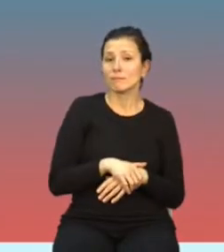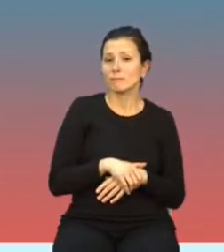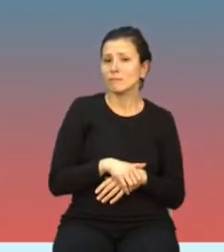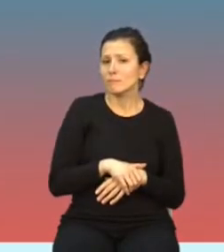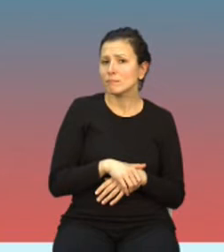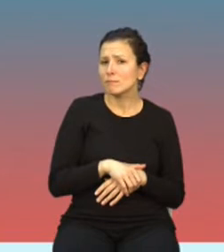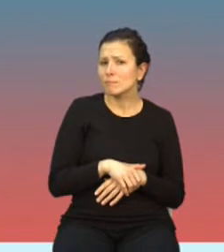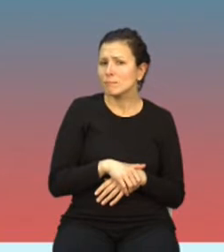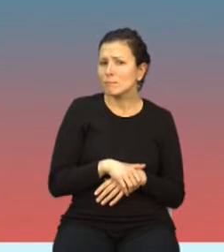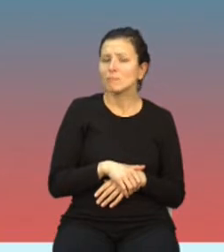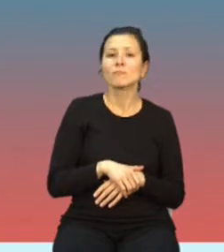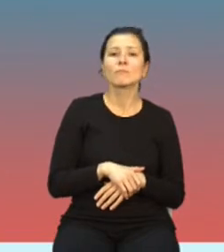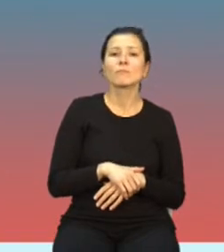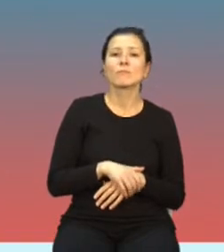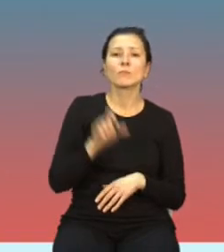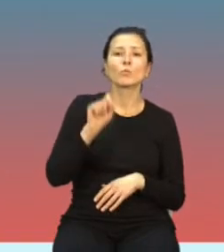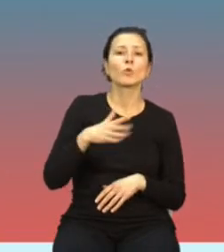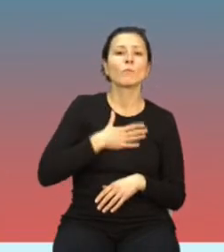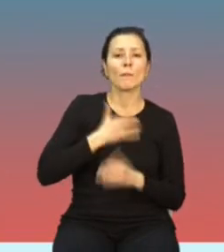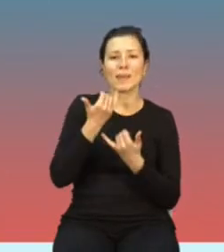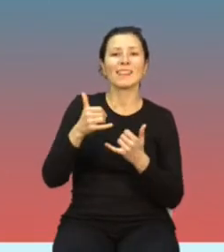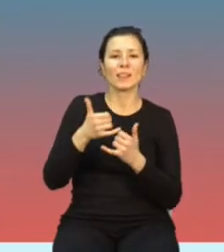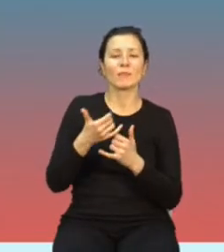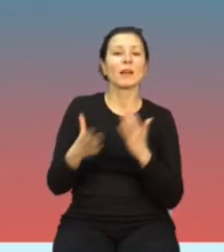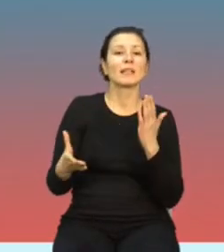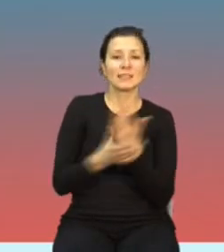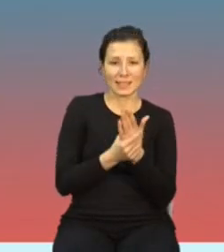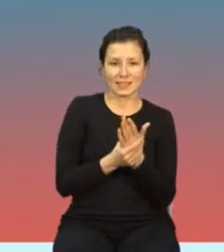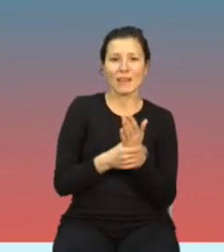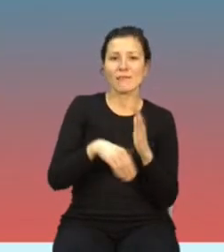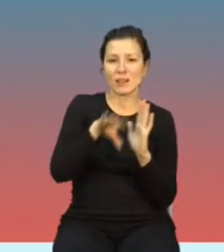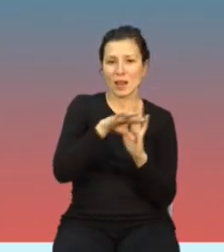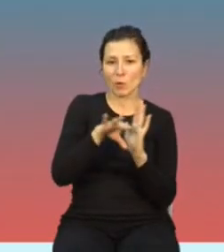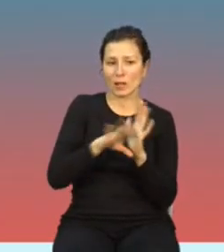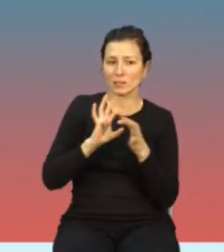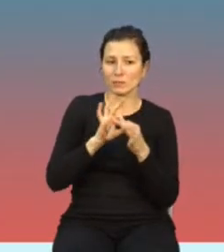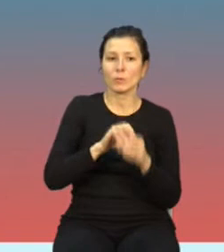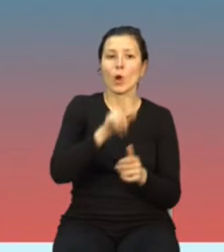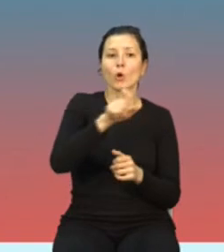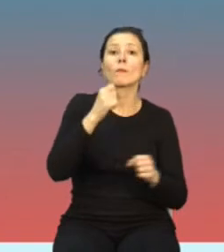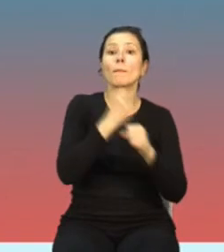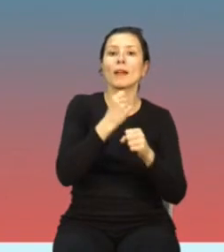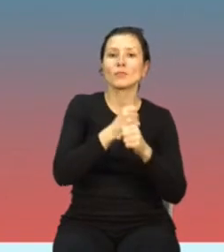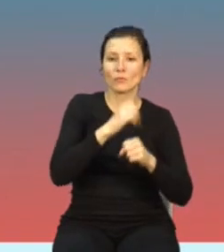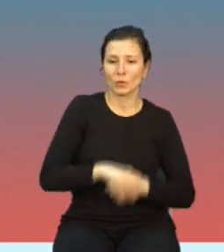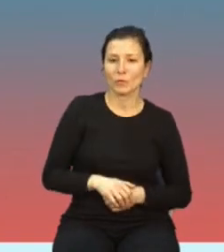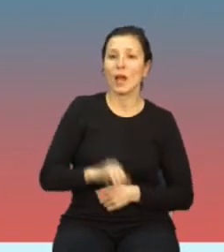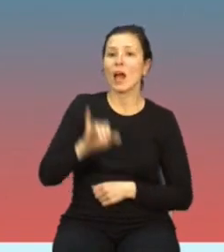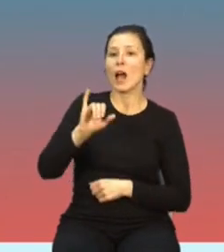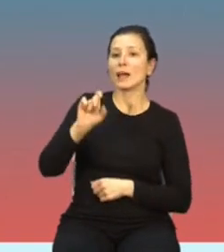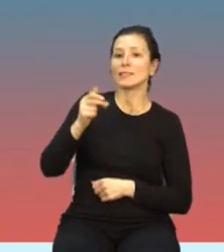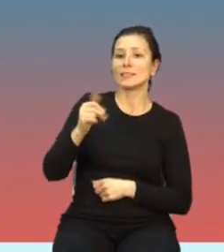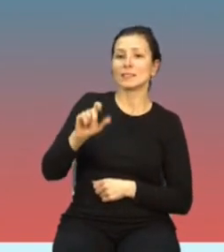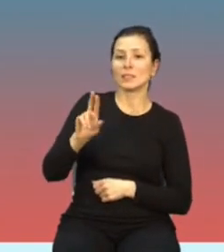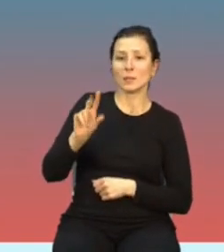oczywiście, mamy inne zestaw regulacji dotyczące ochrony pracowników, ale jeżeli chodzi o IGNIRP, jeżeli chodzi o IGNIRP w odniesieniu do